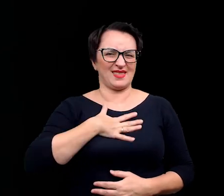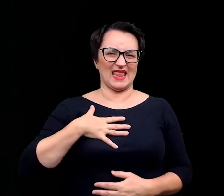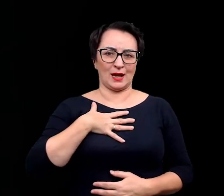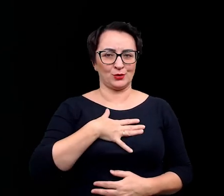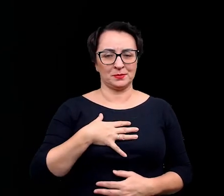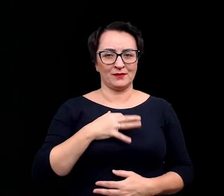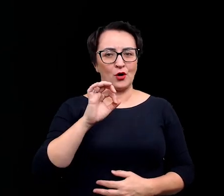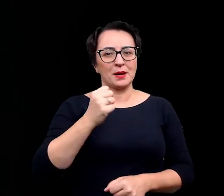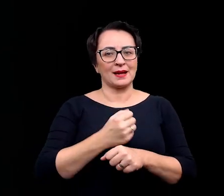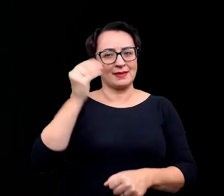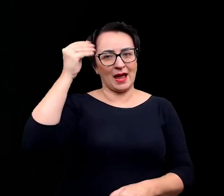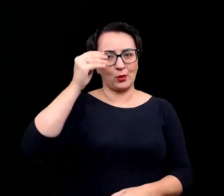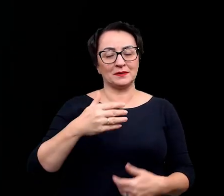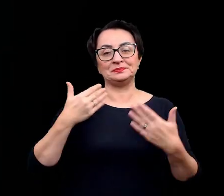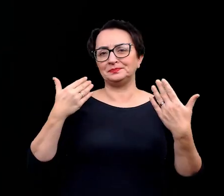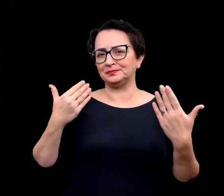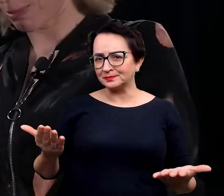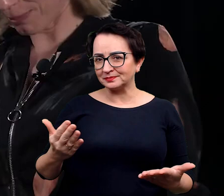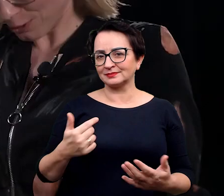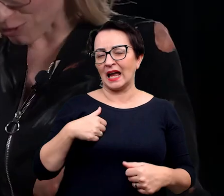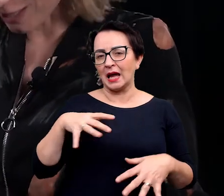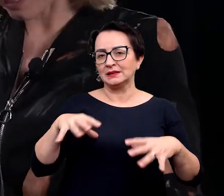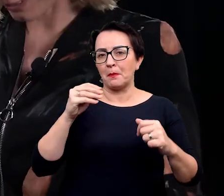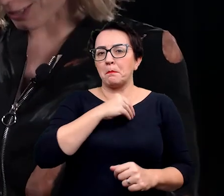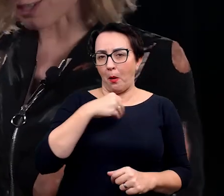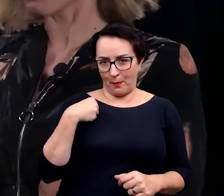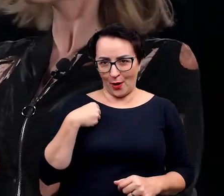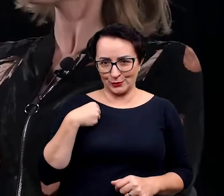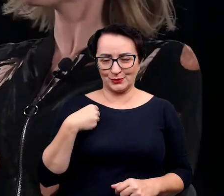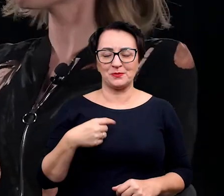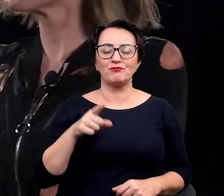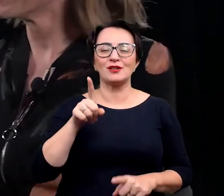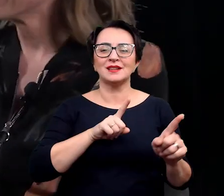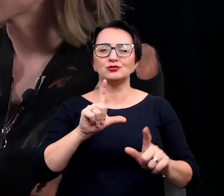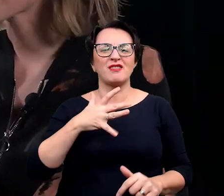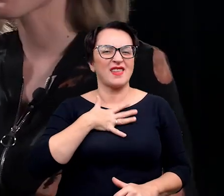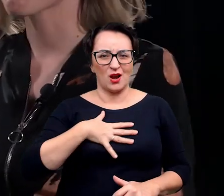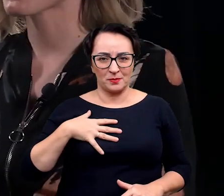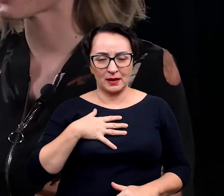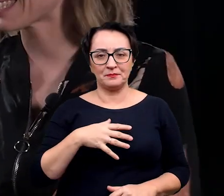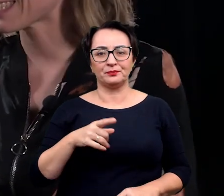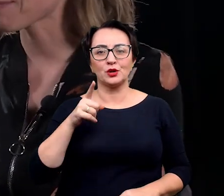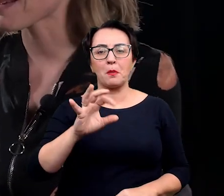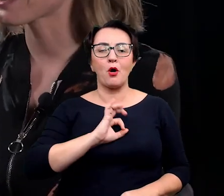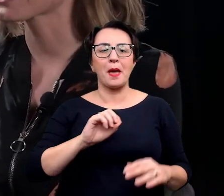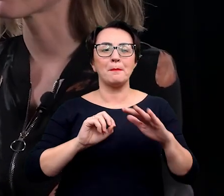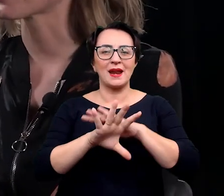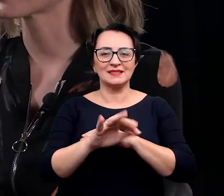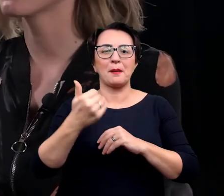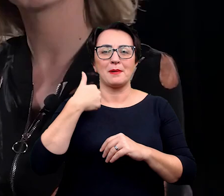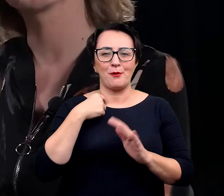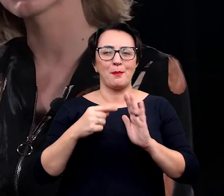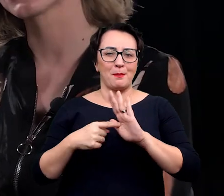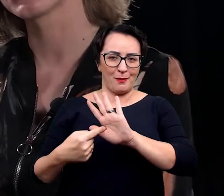takiego, czego nie lubiłaś w twojej pracy naukowej? No to zacznę po polsku, czyli od tego, czego nie lubiłam. Myślę, że moja prezentacja to bardzo jasno